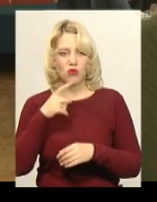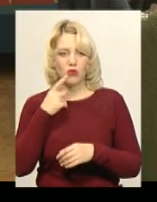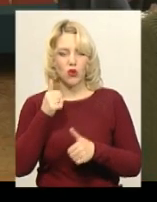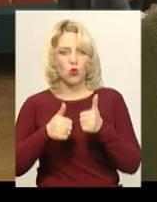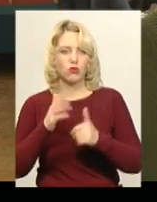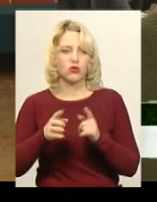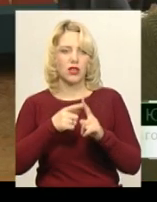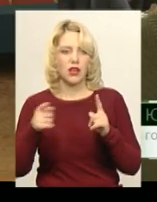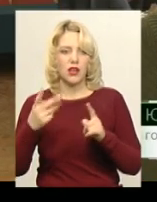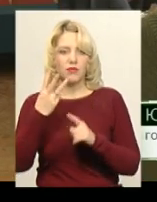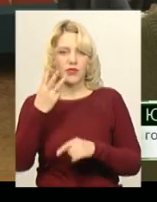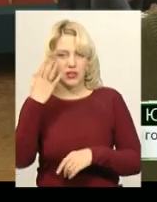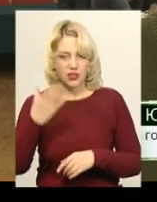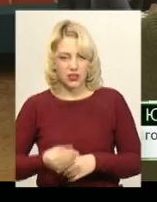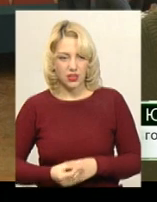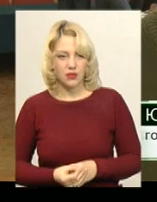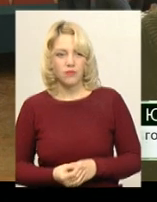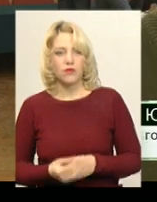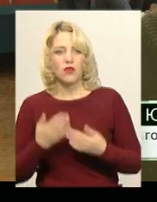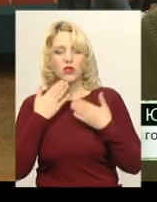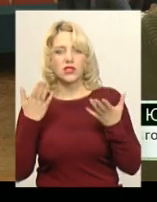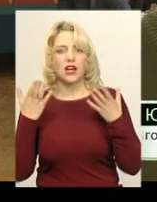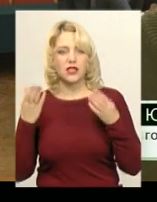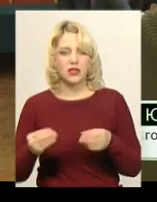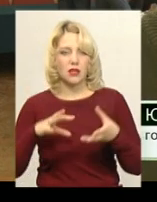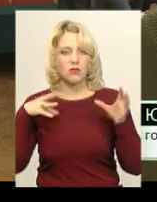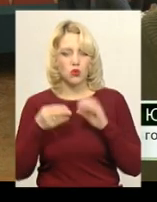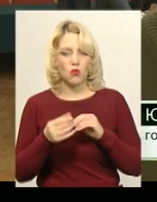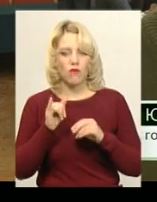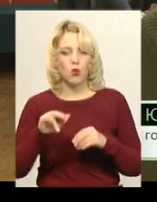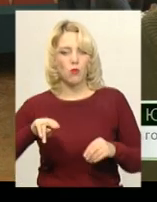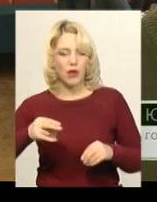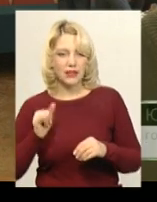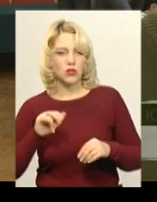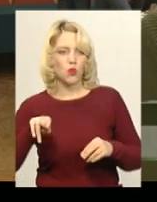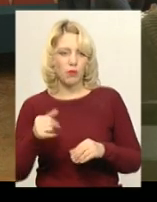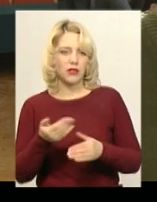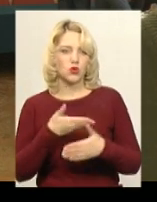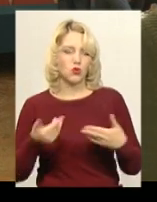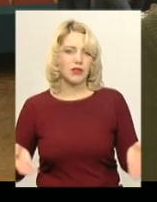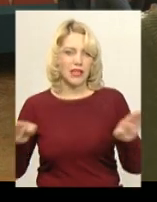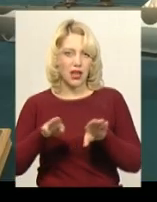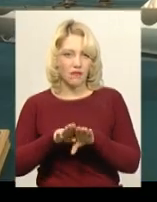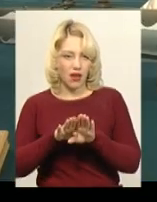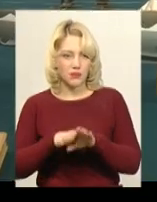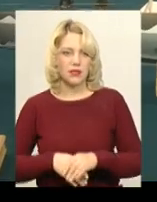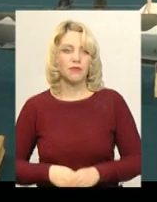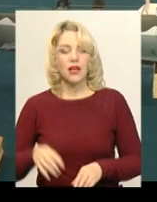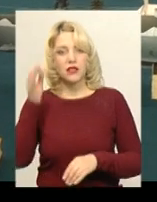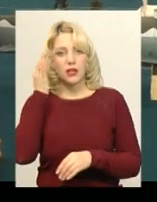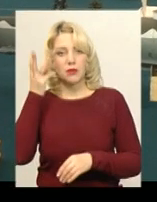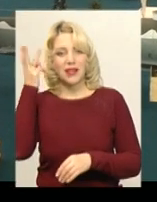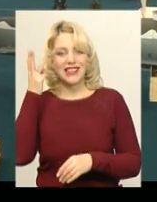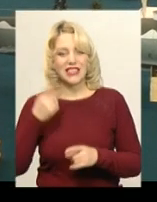дні. Змагання будуть три дні. Останній день відсумково в п'ятницю, і в п'ятницю ми вже закриваємося. Нагадаємо,